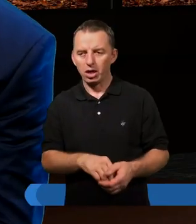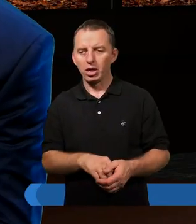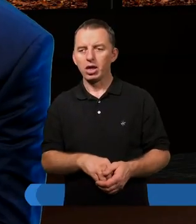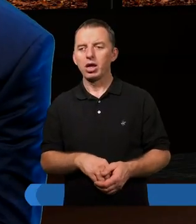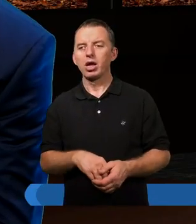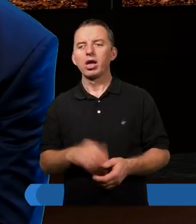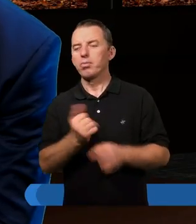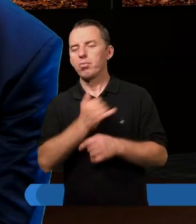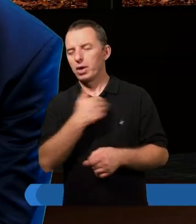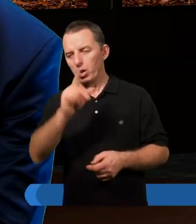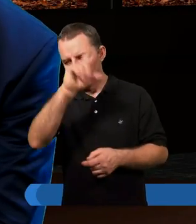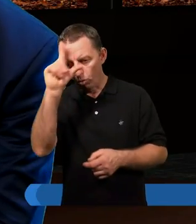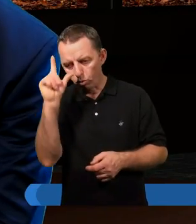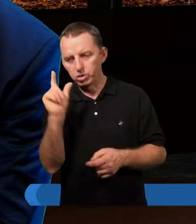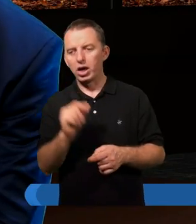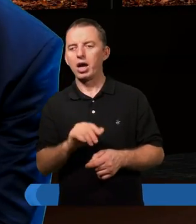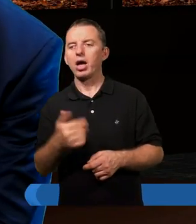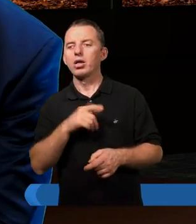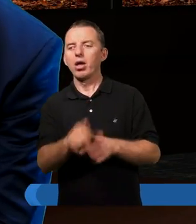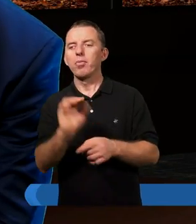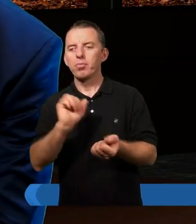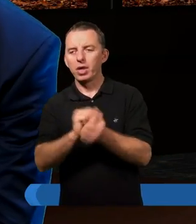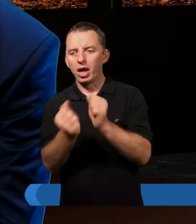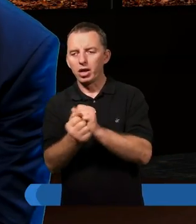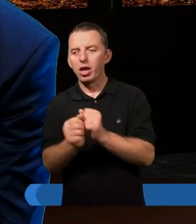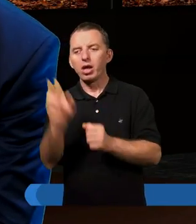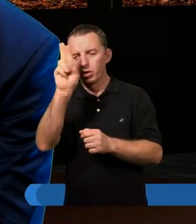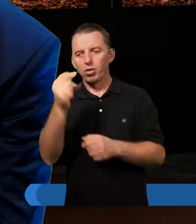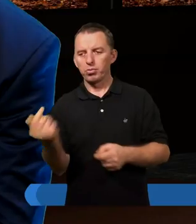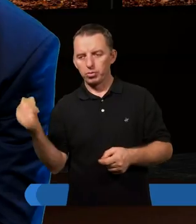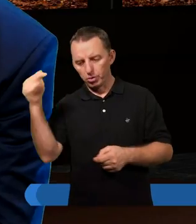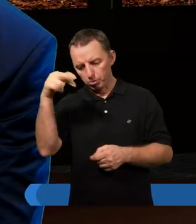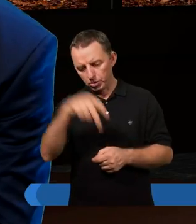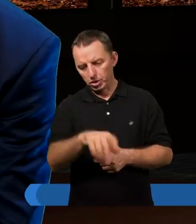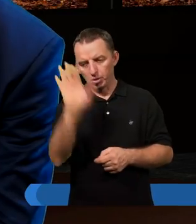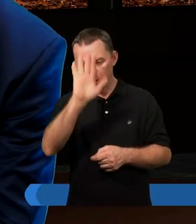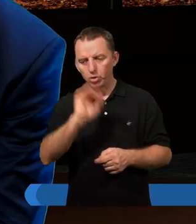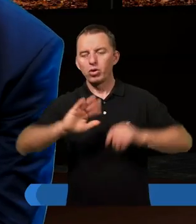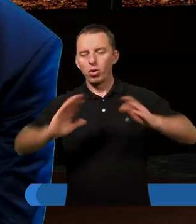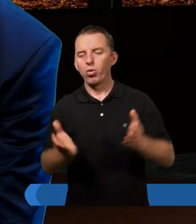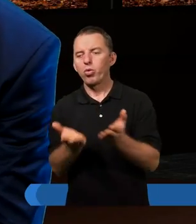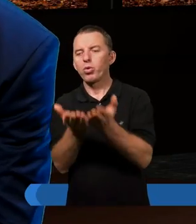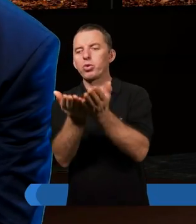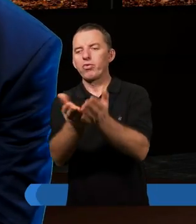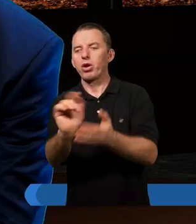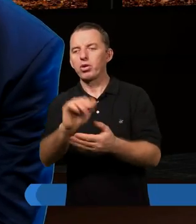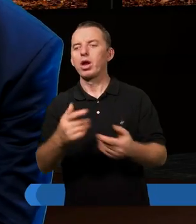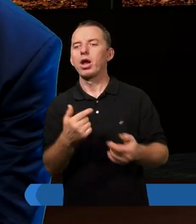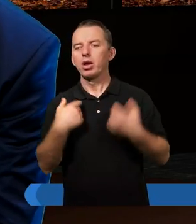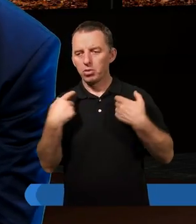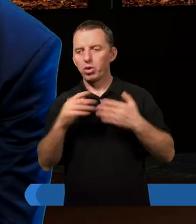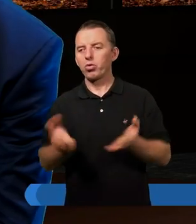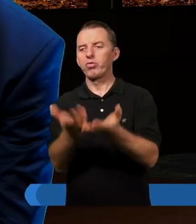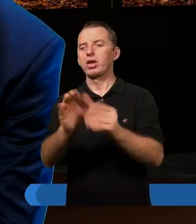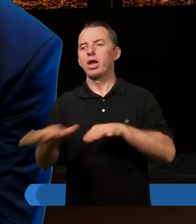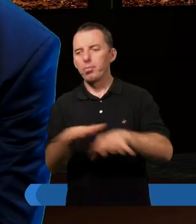my jako ludzie, to jest mianowicie wtedy, kiedy Panu przychodzi, to On uświęca. I On uświęcał kapłanów, On uświęcał